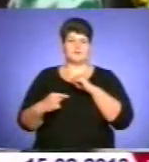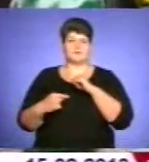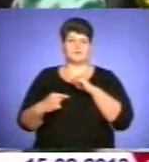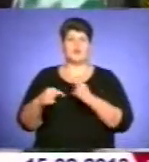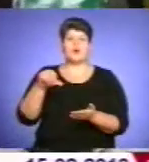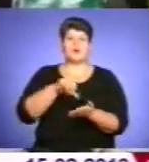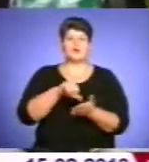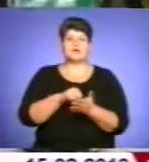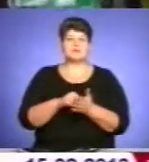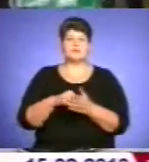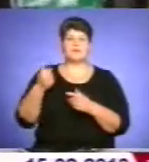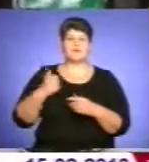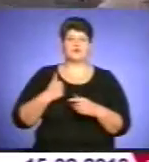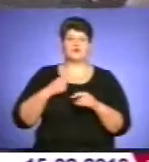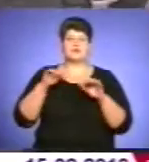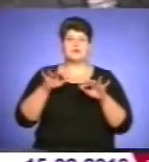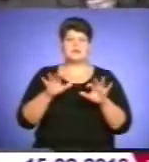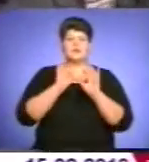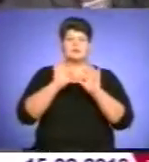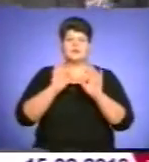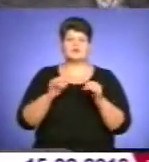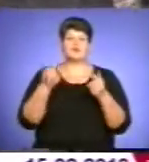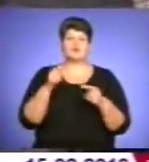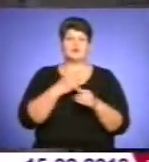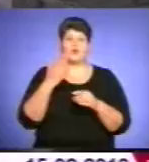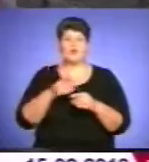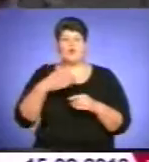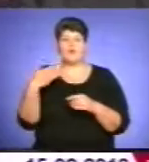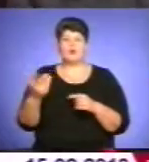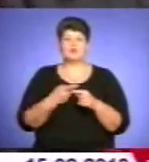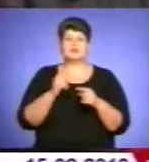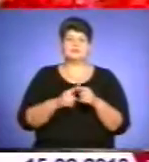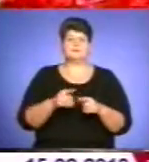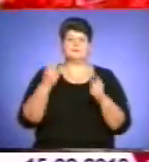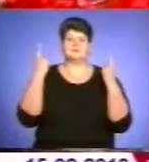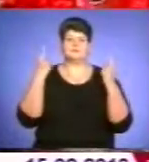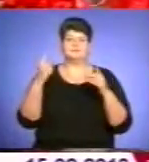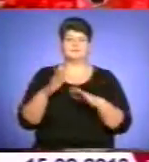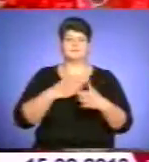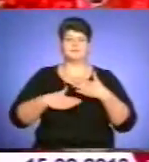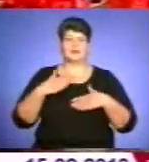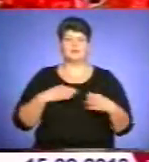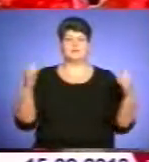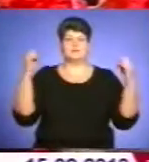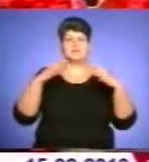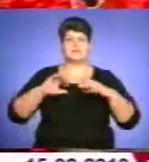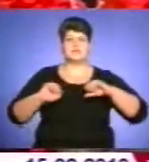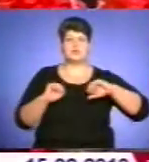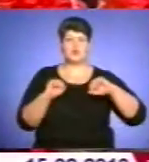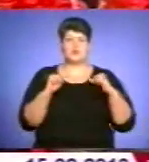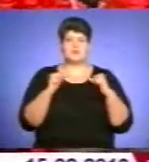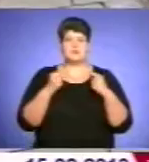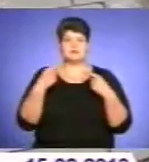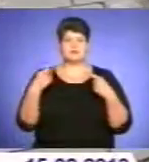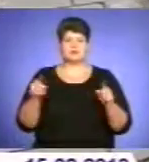Учасники бойових дій розповіли, з одного боку, нинішнє зібрання для них довго очікувана радість, бо зійшлися друзі, та з іншого –